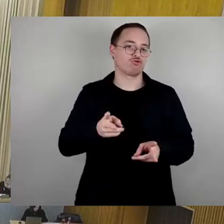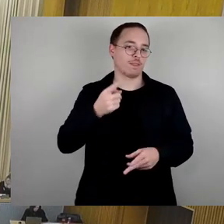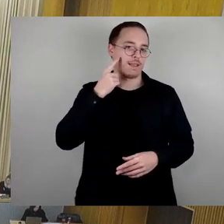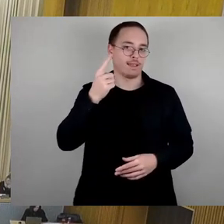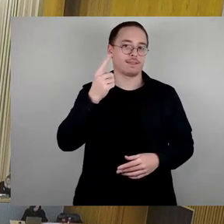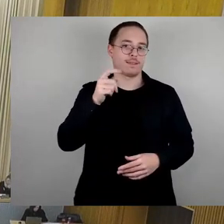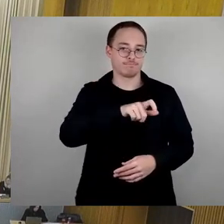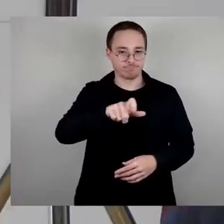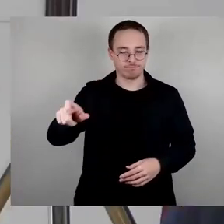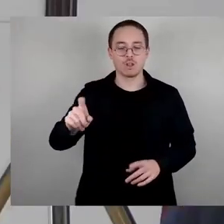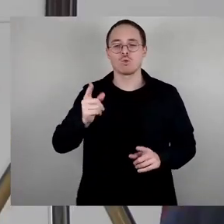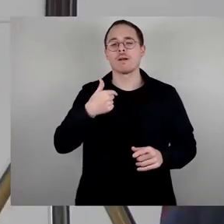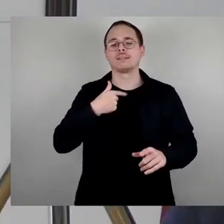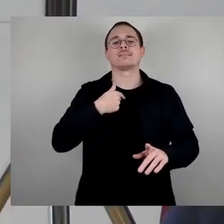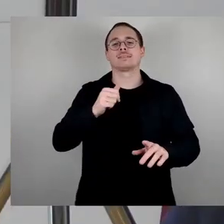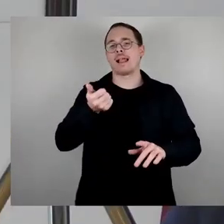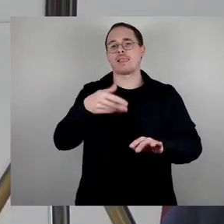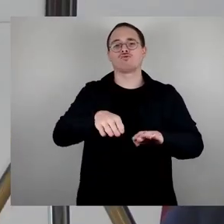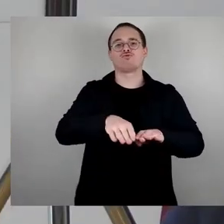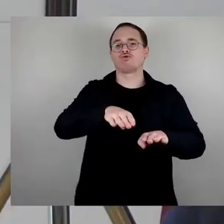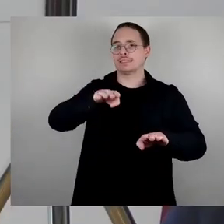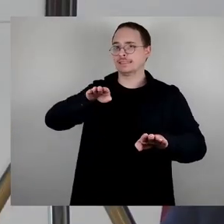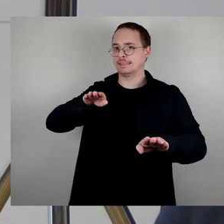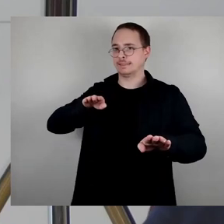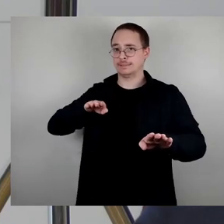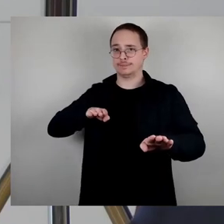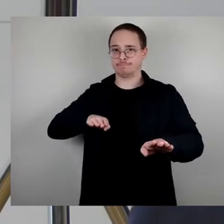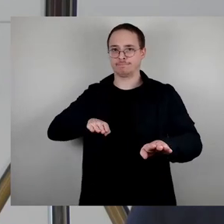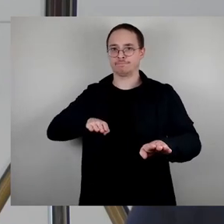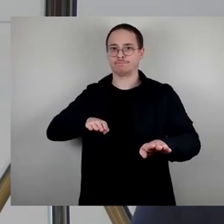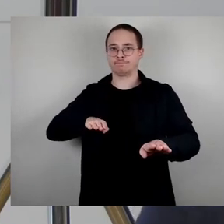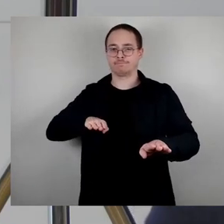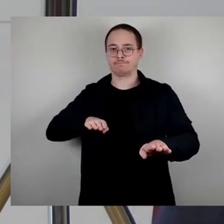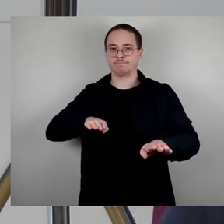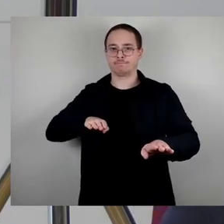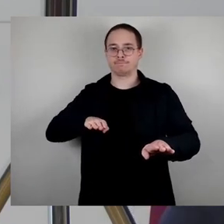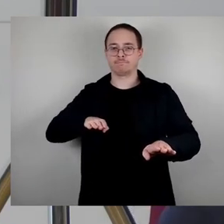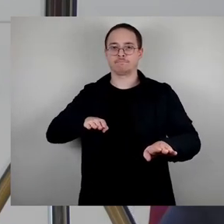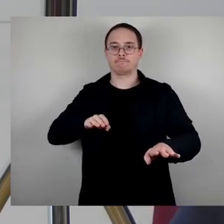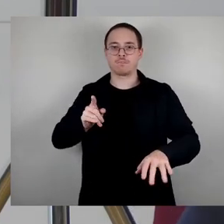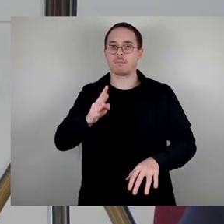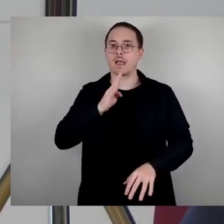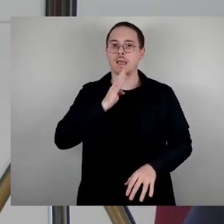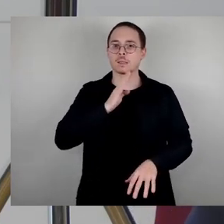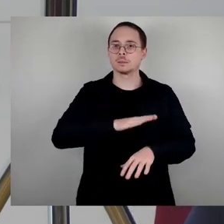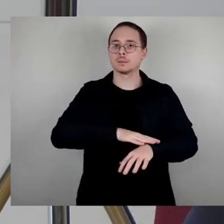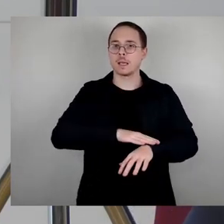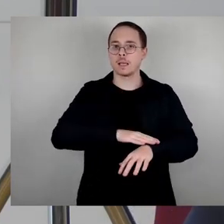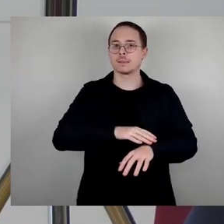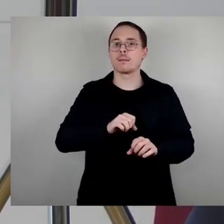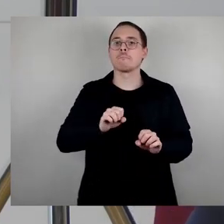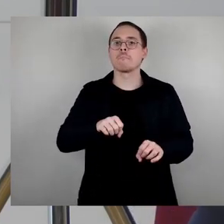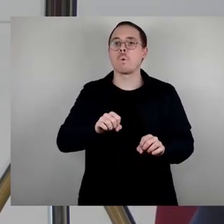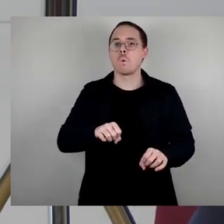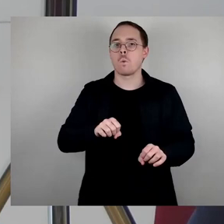zurückgehen. Die Redezeit ermöglicht es jetzt nicht auf alle